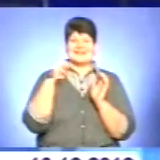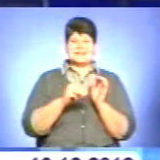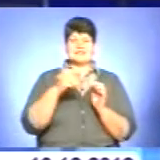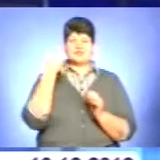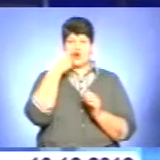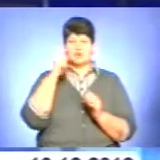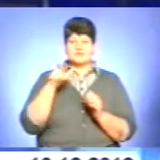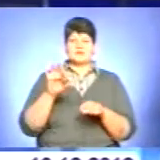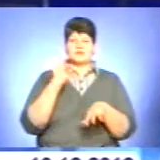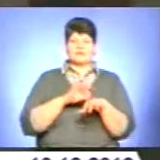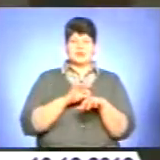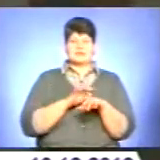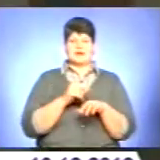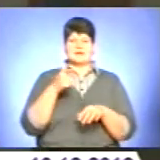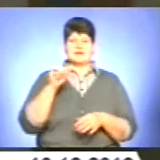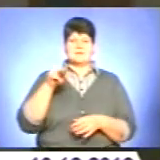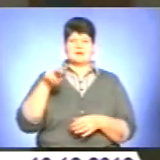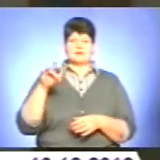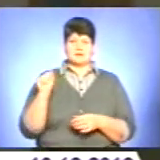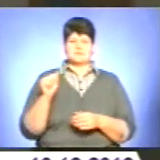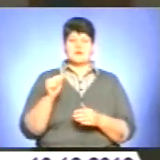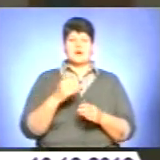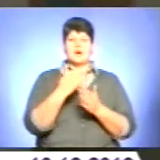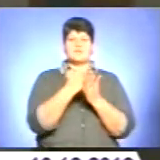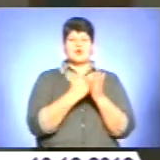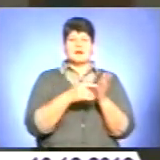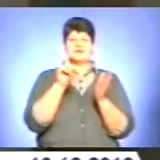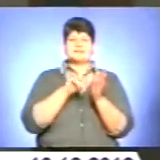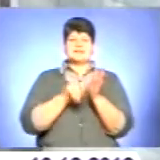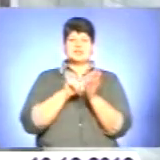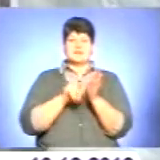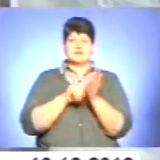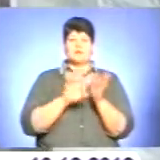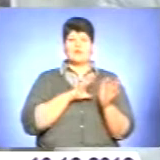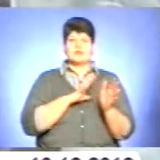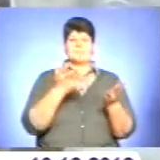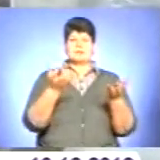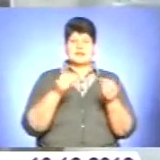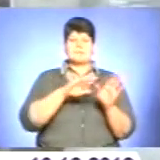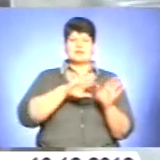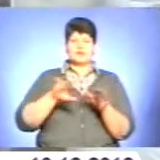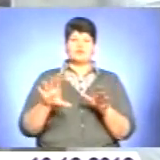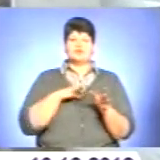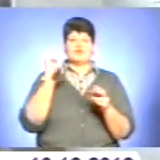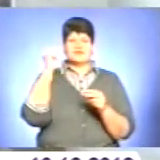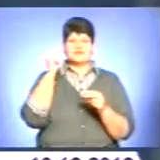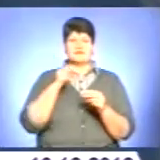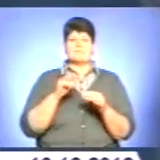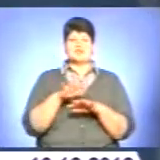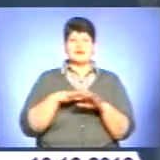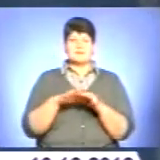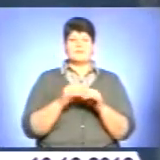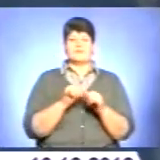хворюють гіпертонією. Програма здешевлення препаратів від гіпертонії була прийнята після того, як було вивчено масштаби поширення цього